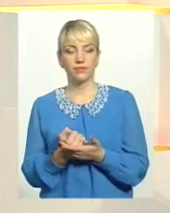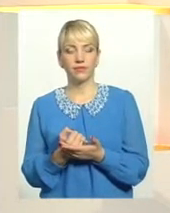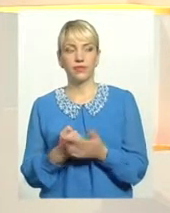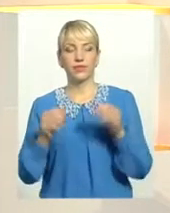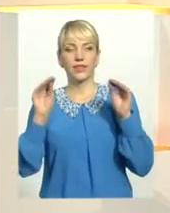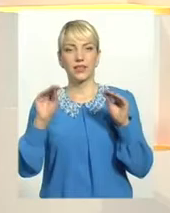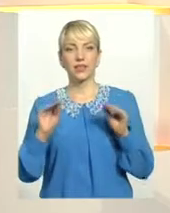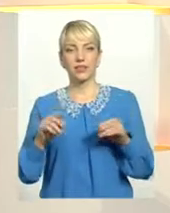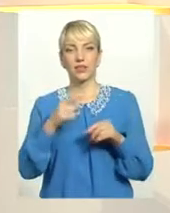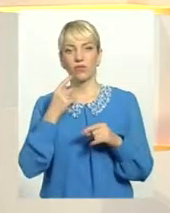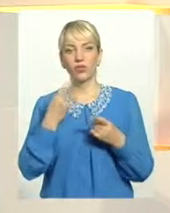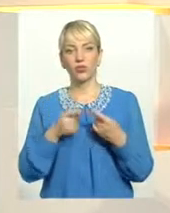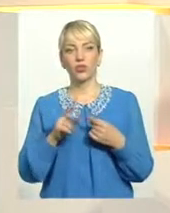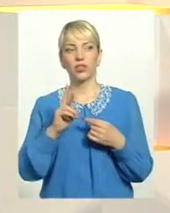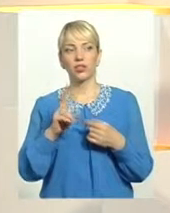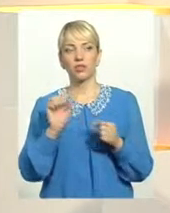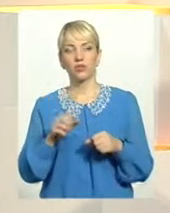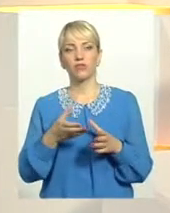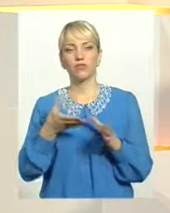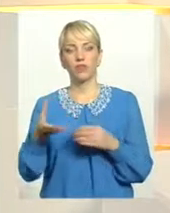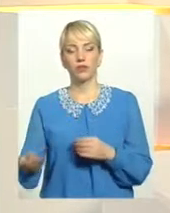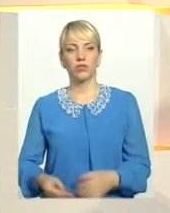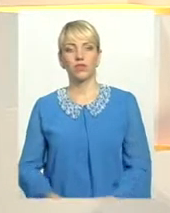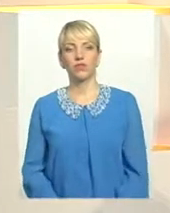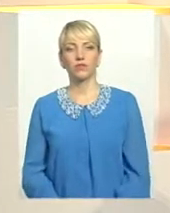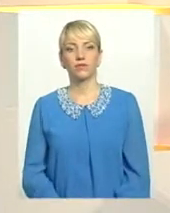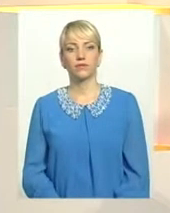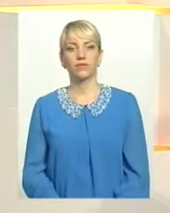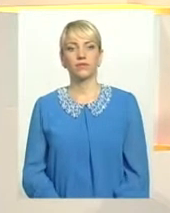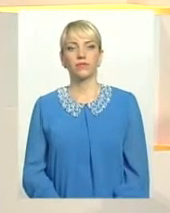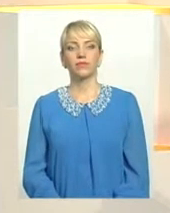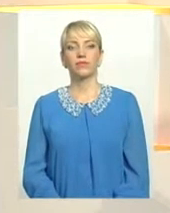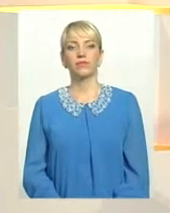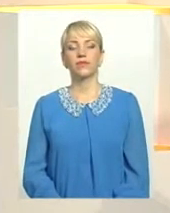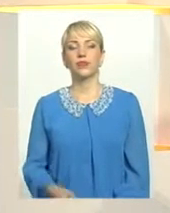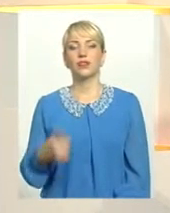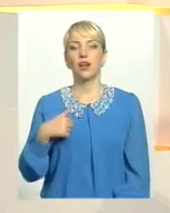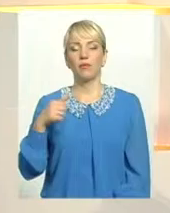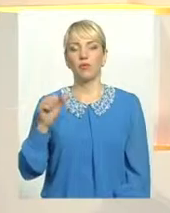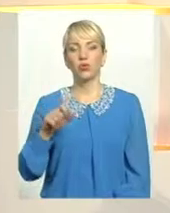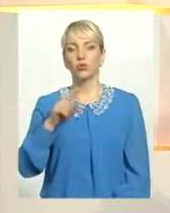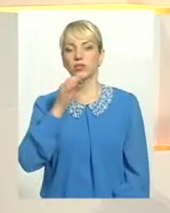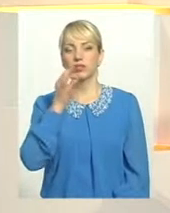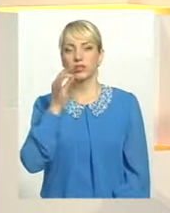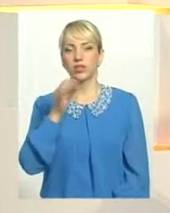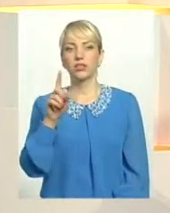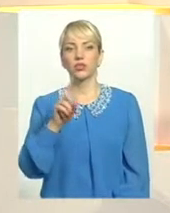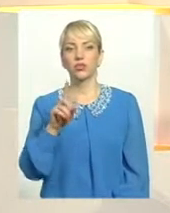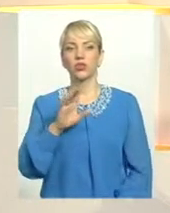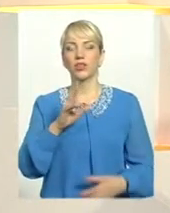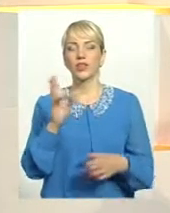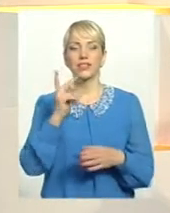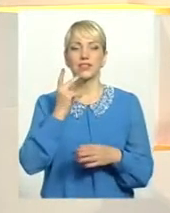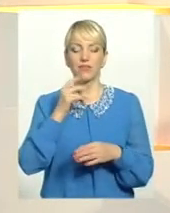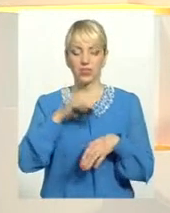Статистика говорить про інше. Яким чином можете вплинути? Я можу сказати, звичайно, не завжди репресивні